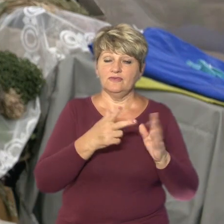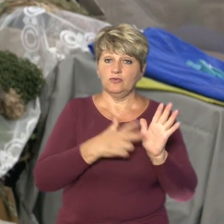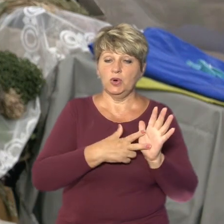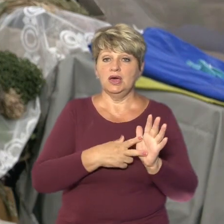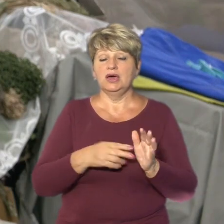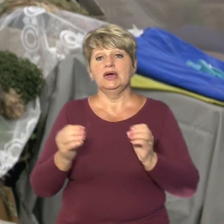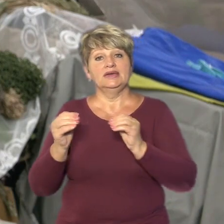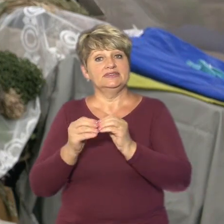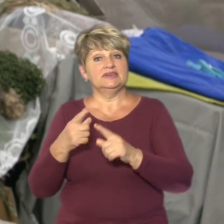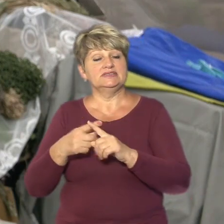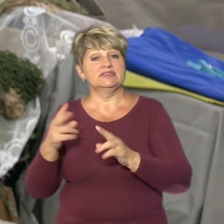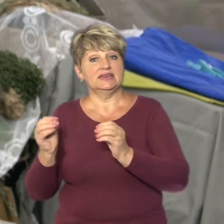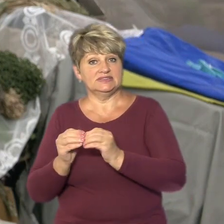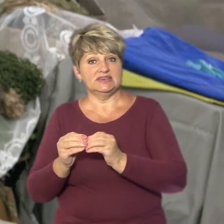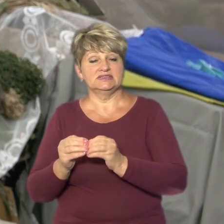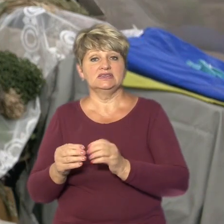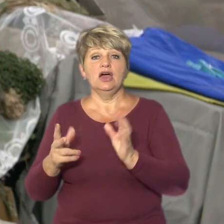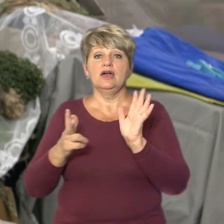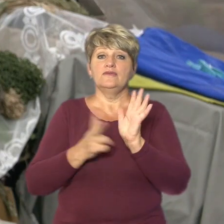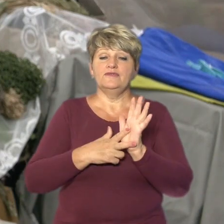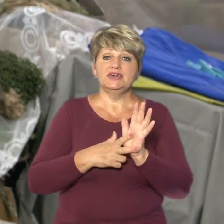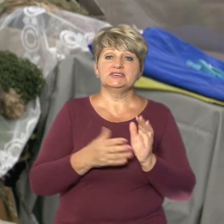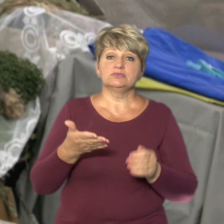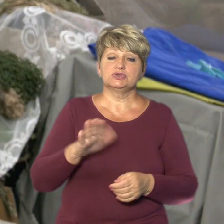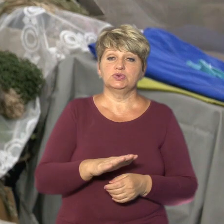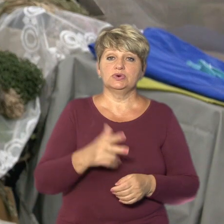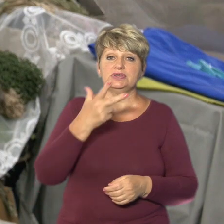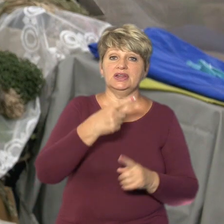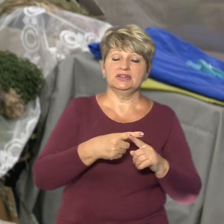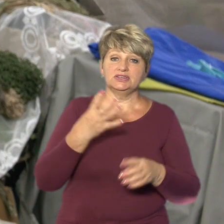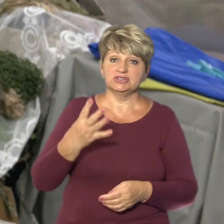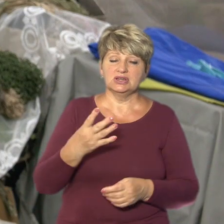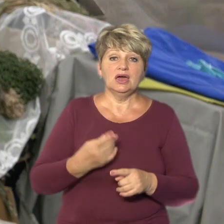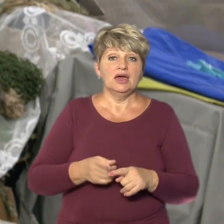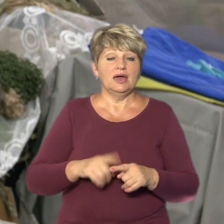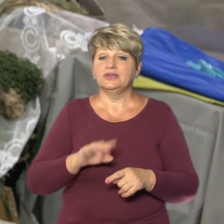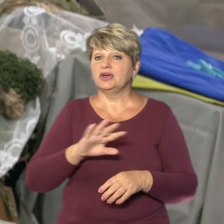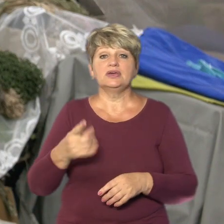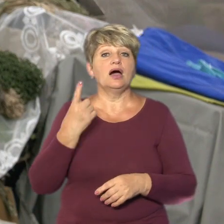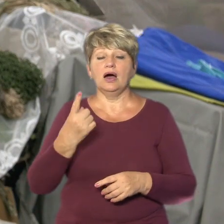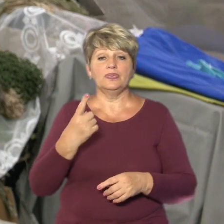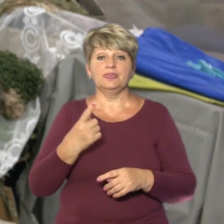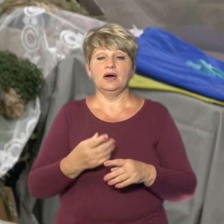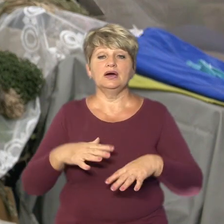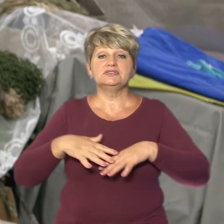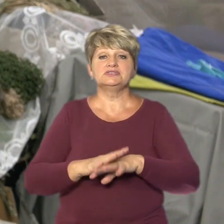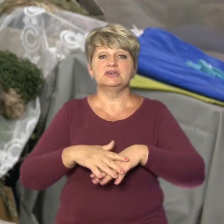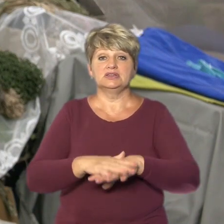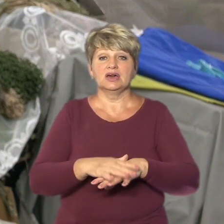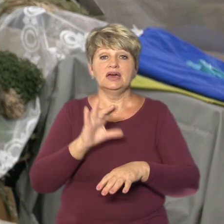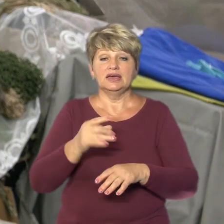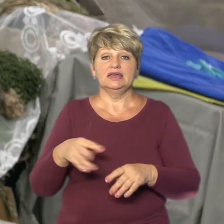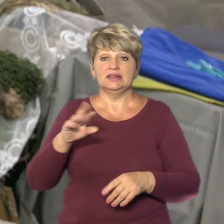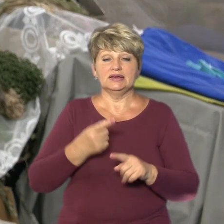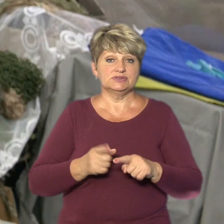розміру десять на десять, там вісім сіток три на чотири. Тобто це не йде, одна сітка на один підрозділ. І, звичайно ж, для